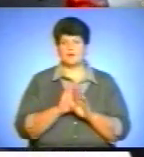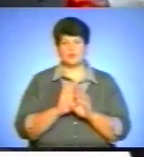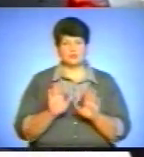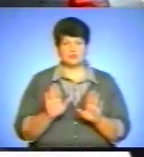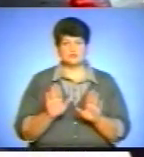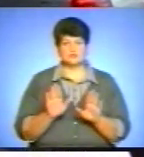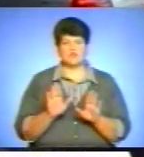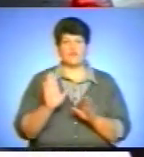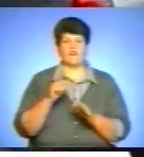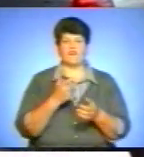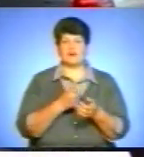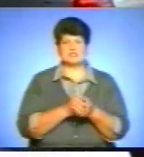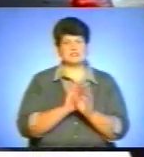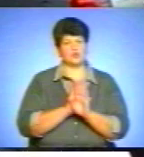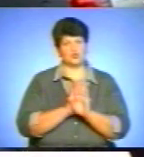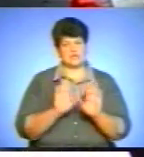Вакцину – ні.